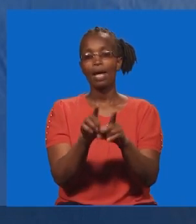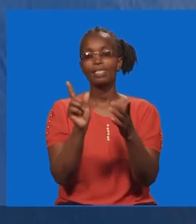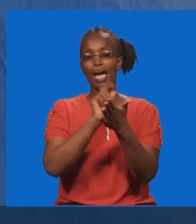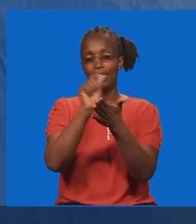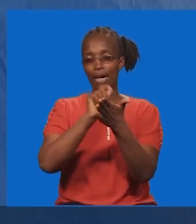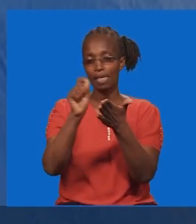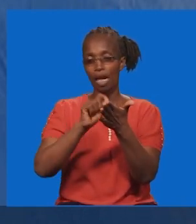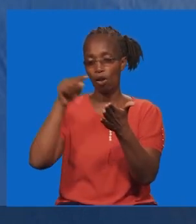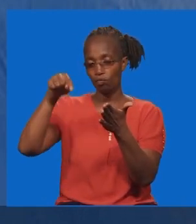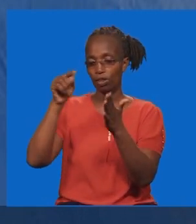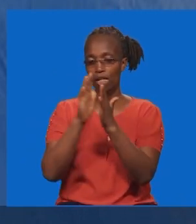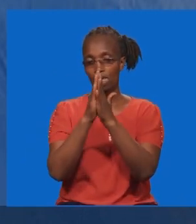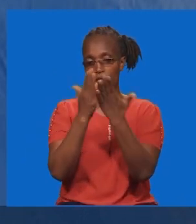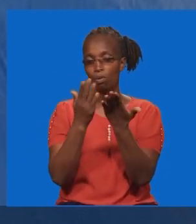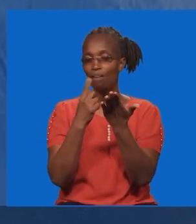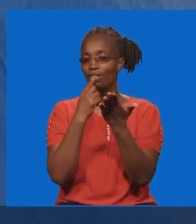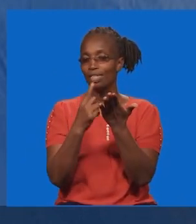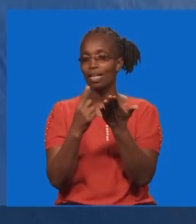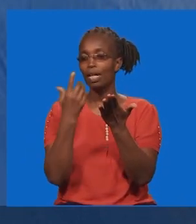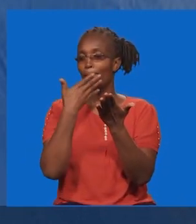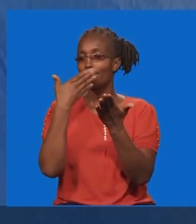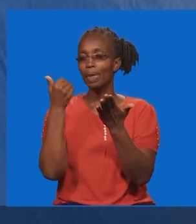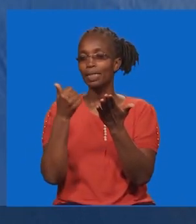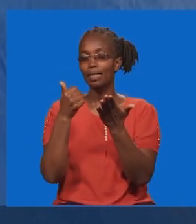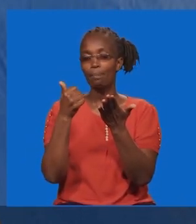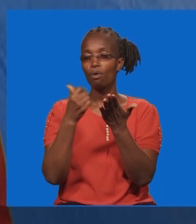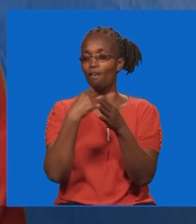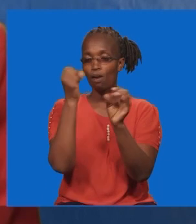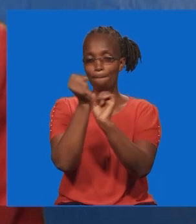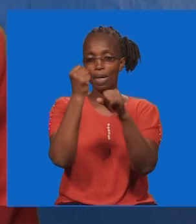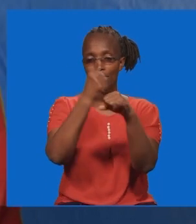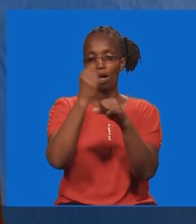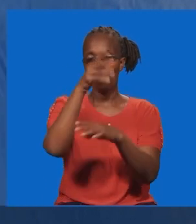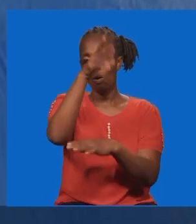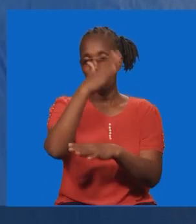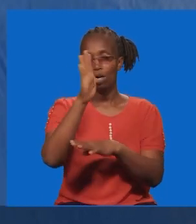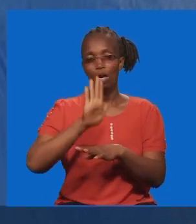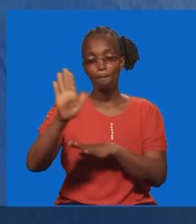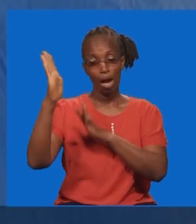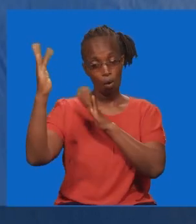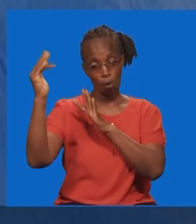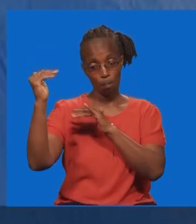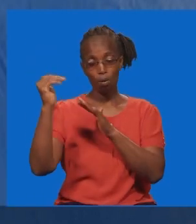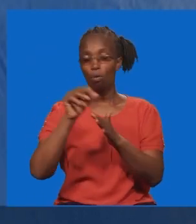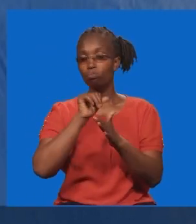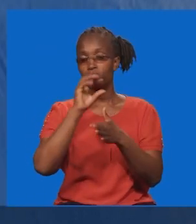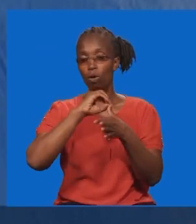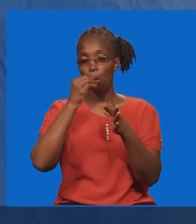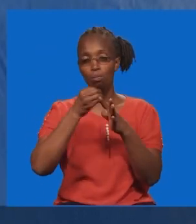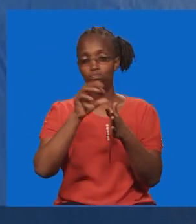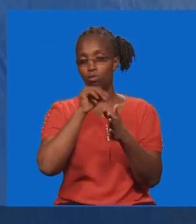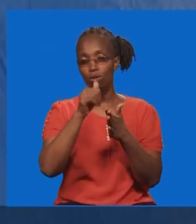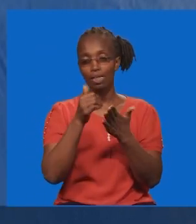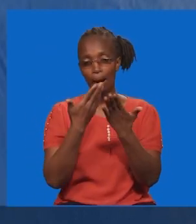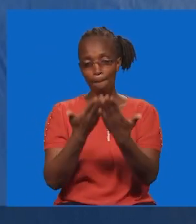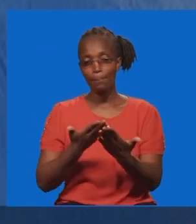hii, alivyo sema ya kwamba. Heri alie mfanya buwana kuwa tumainilake. Wala aku